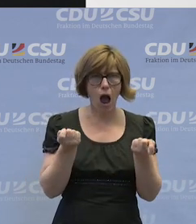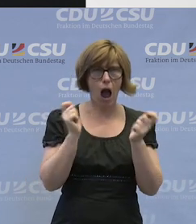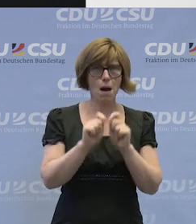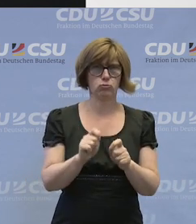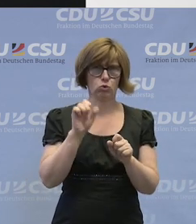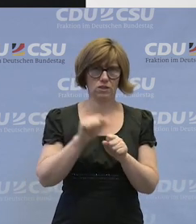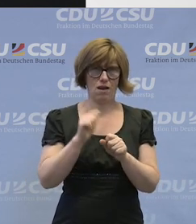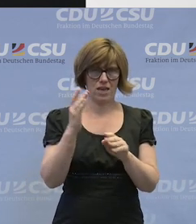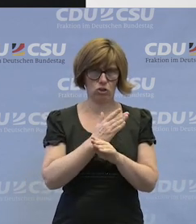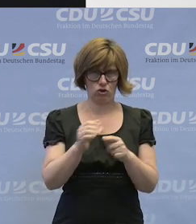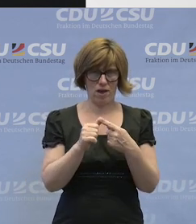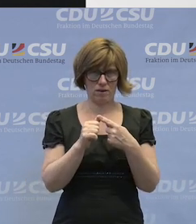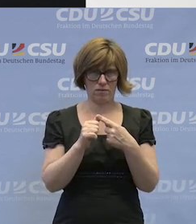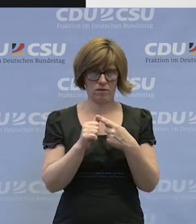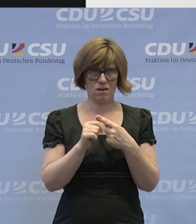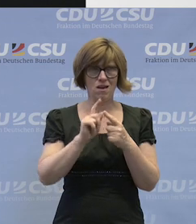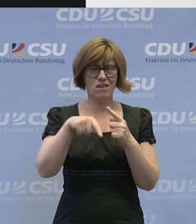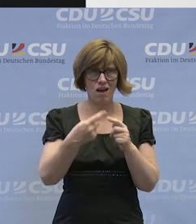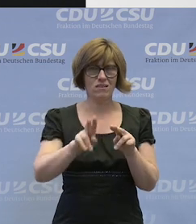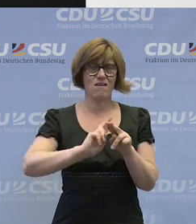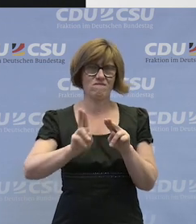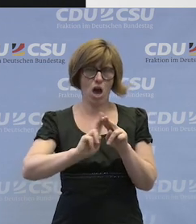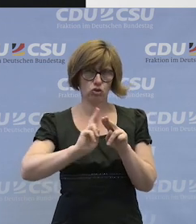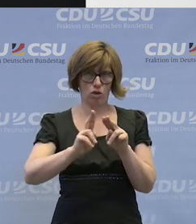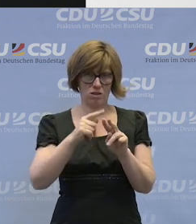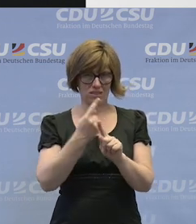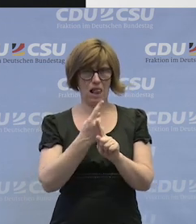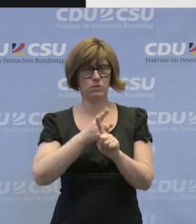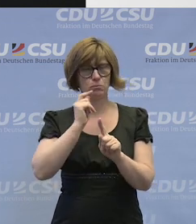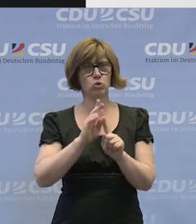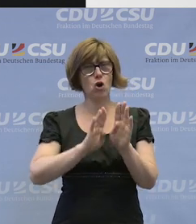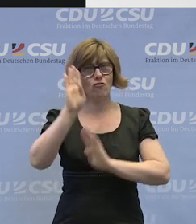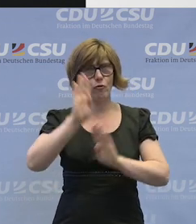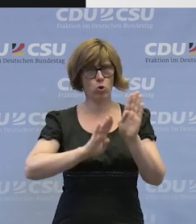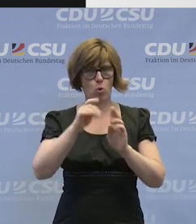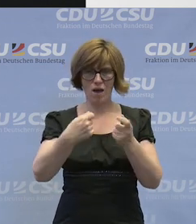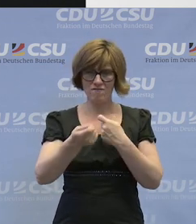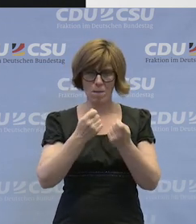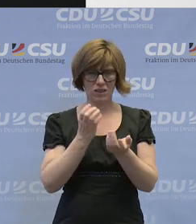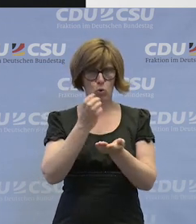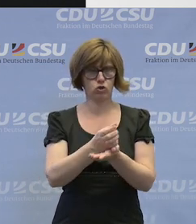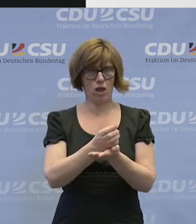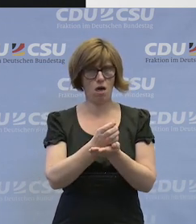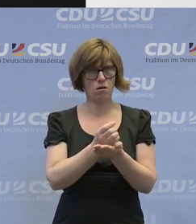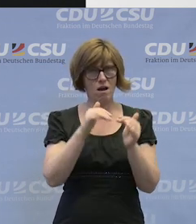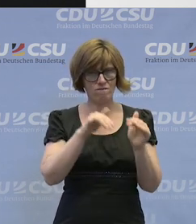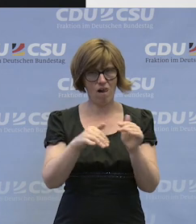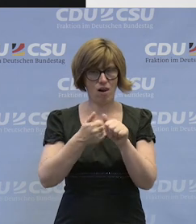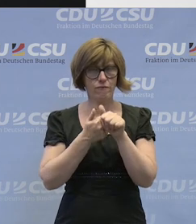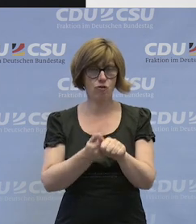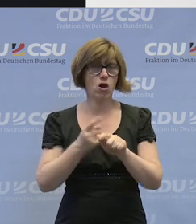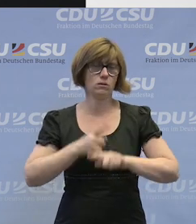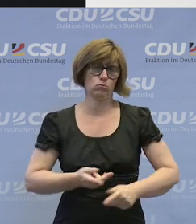entscheidet. Dann hat sich die Werkstatt auch an das Votum der Vermittlungsstelle in Fällen zu halten,